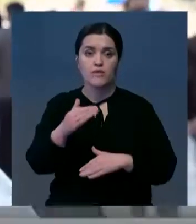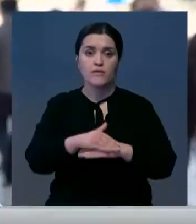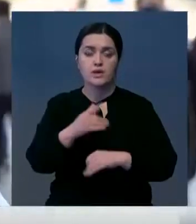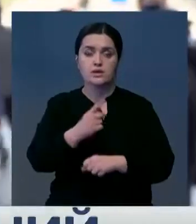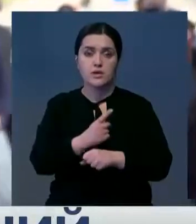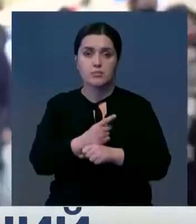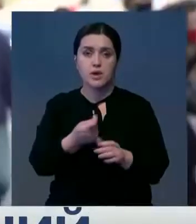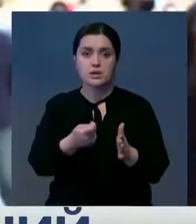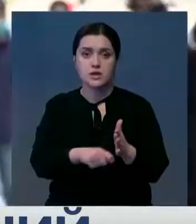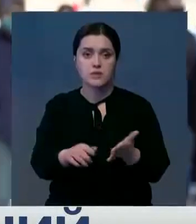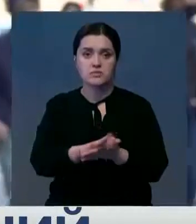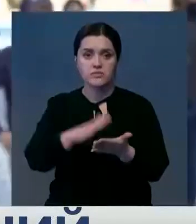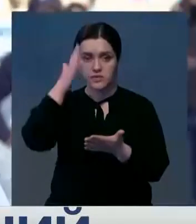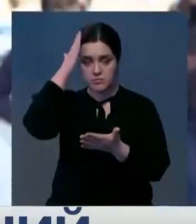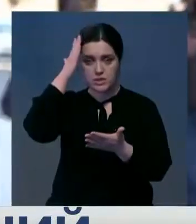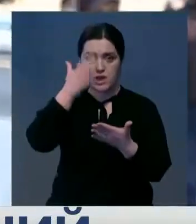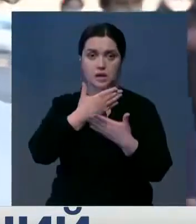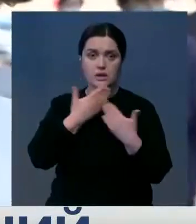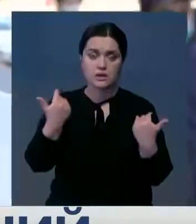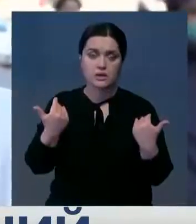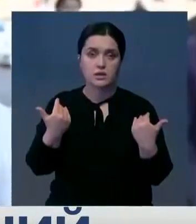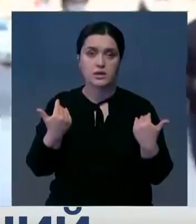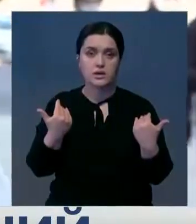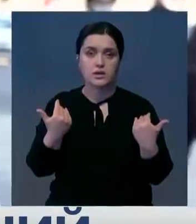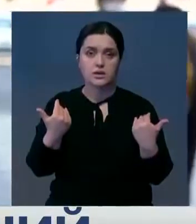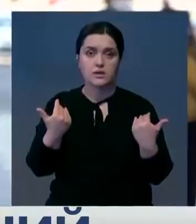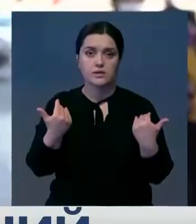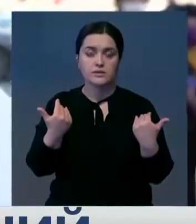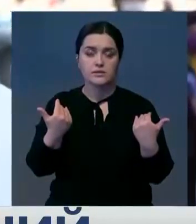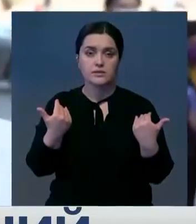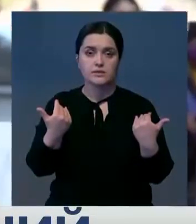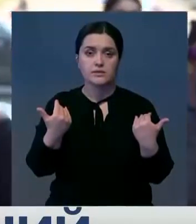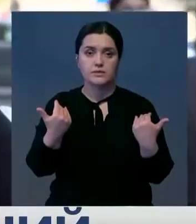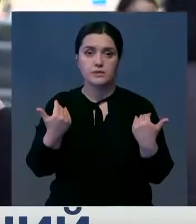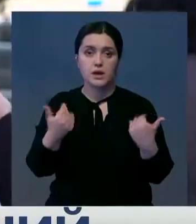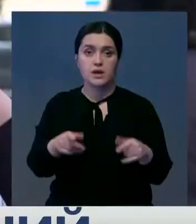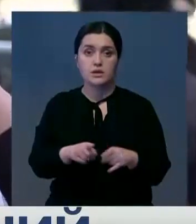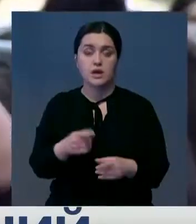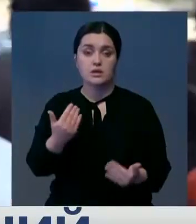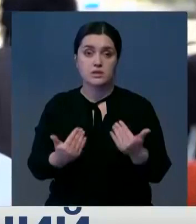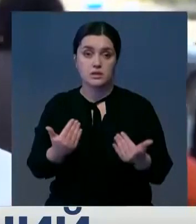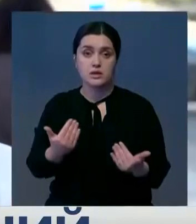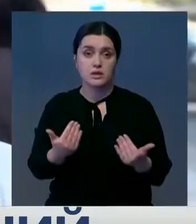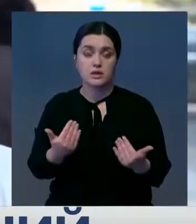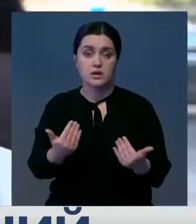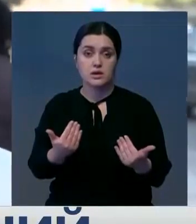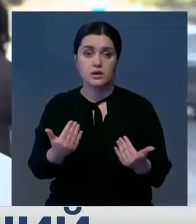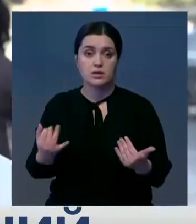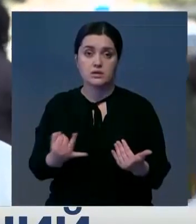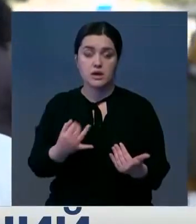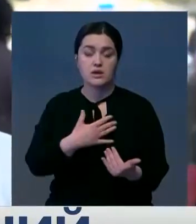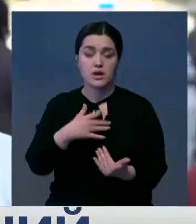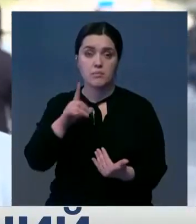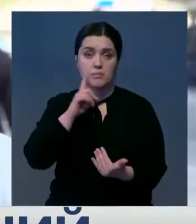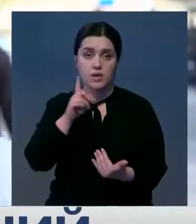Ну и никакого смысла нет. есть, ну вот все. А так, если интересует меня нас, молодежь,